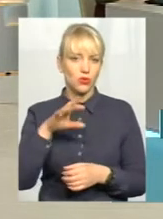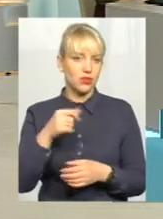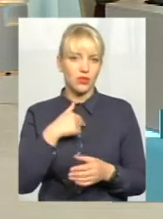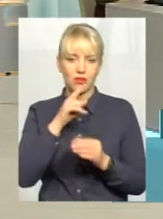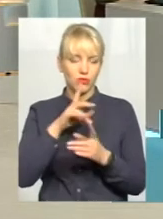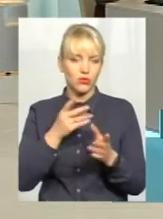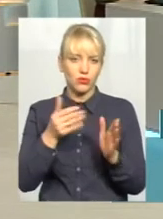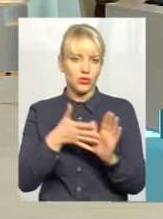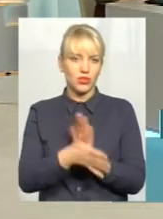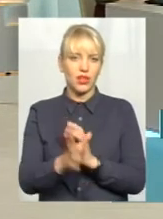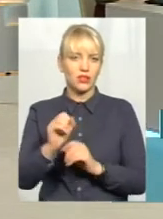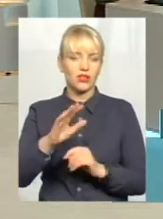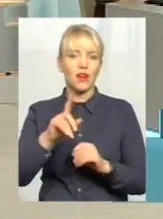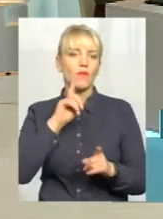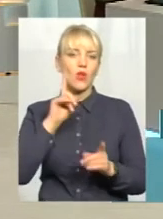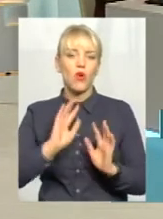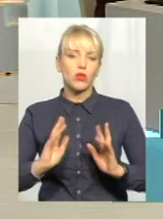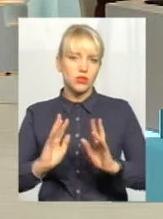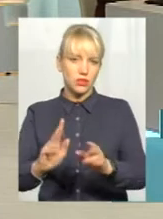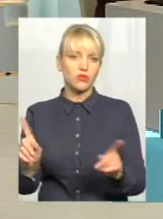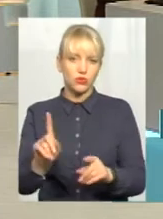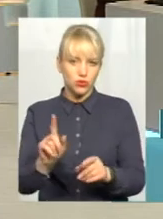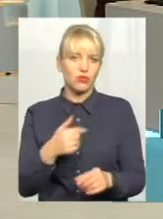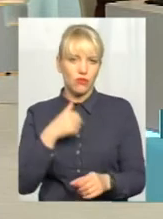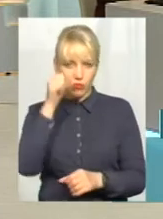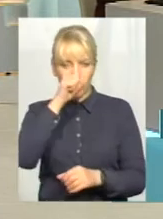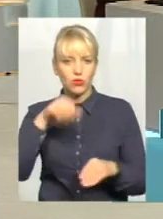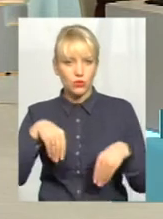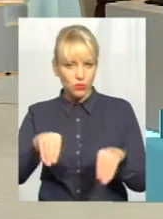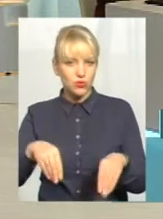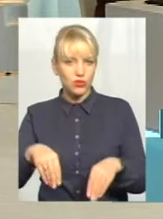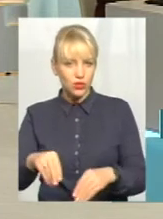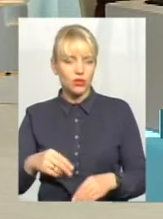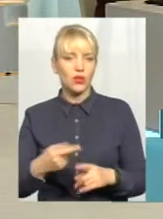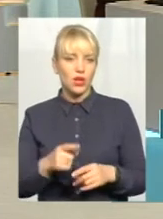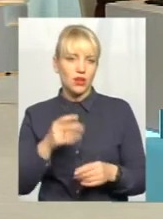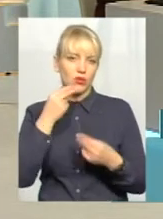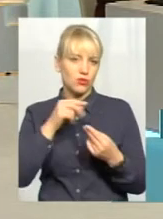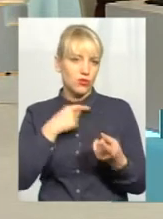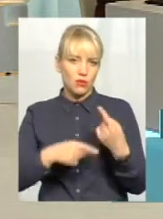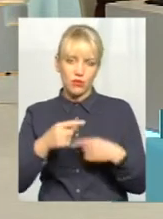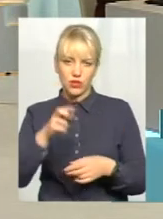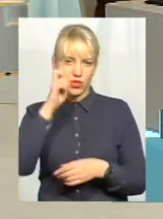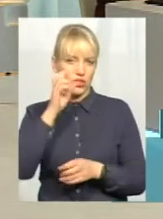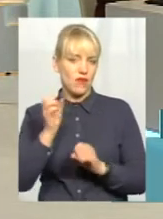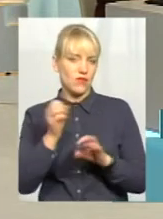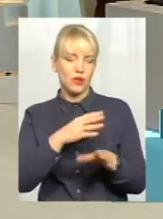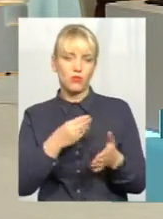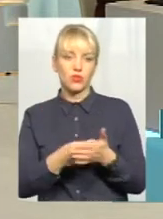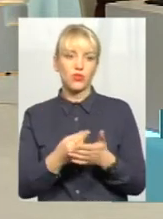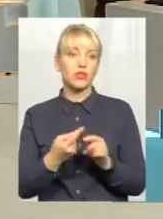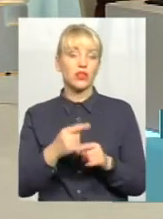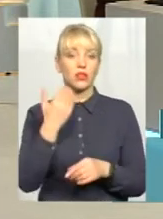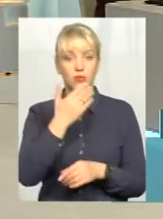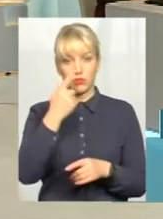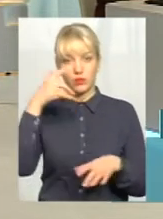кошти на озеленення, тому що, що ж я в мороз траву посію, з мене люди будуть сміятися, краще я поверну ці кошти в державний бюджет. Це була його на той